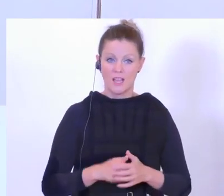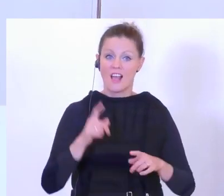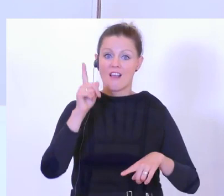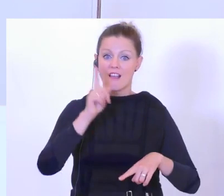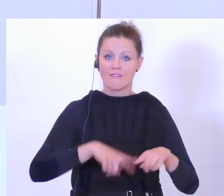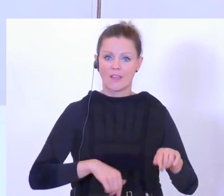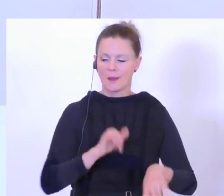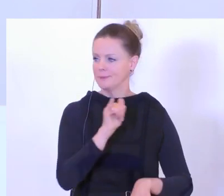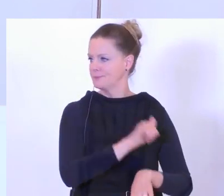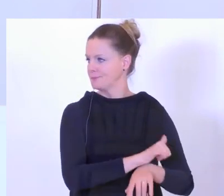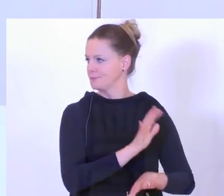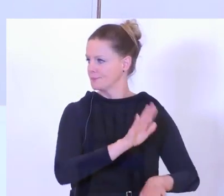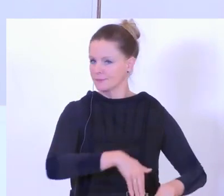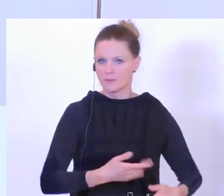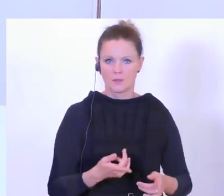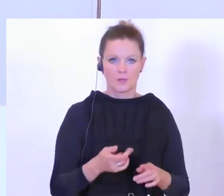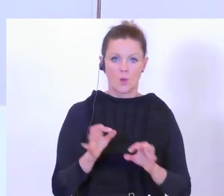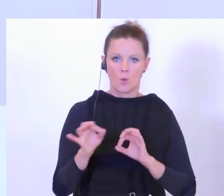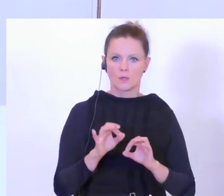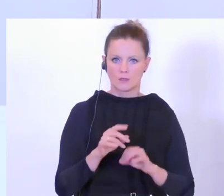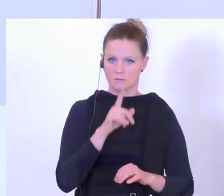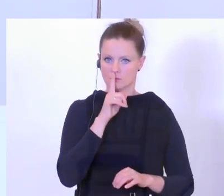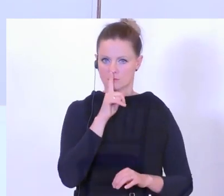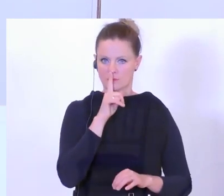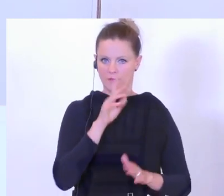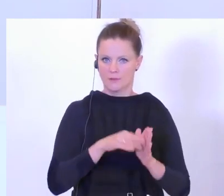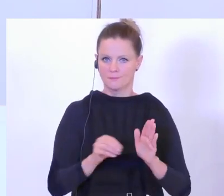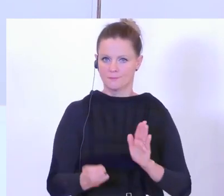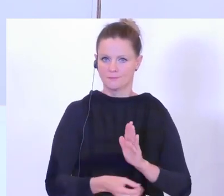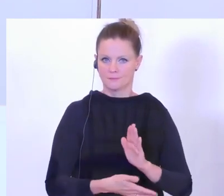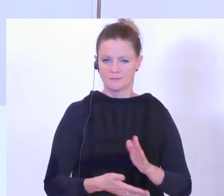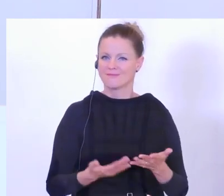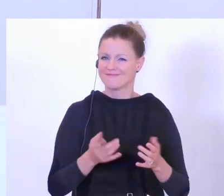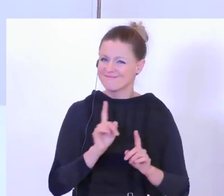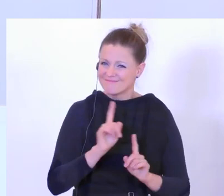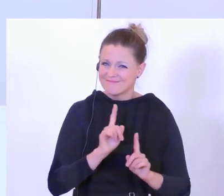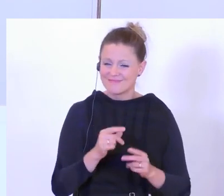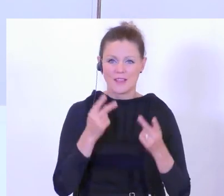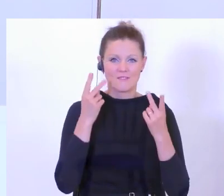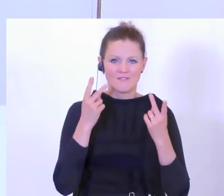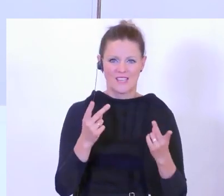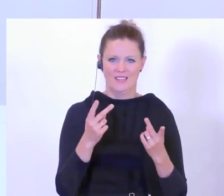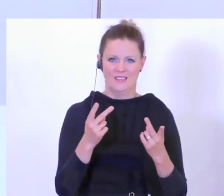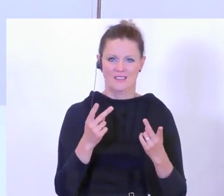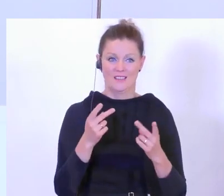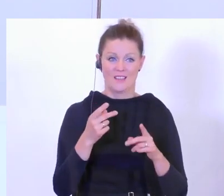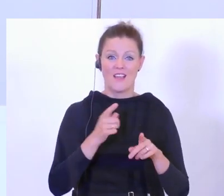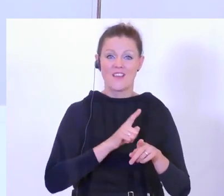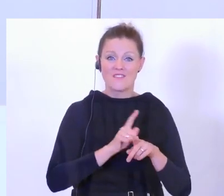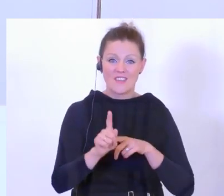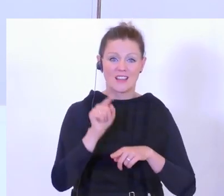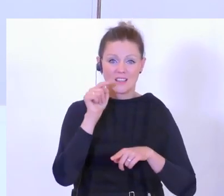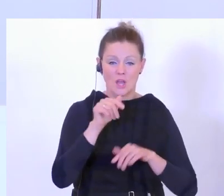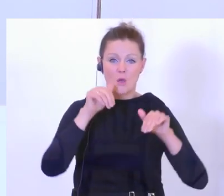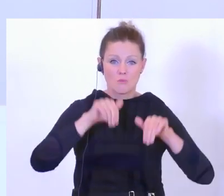ignorieren, man darf kein System schaffen, wo man sich nicht traut, über Fehler zu sprechen. Das Entscheidende ist, dass man alles daran setzt, sie zu vermeiden.